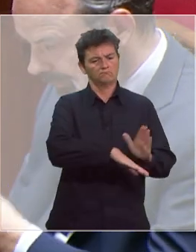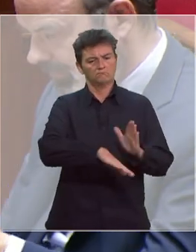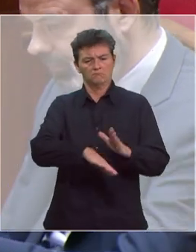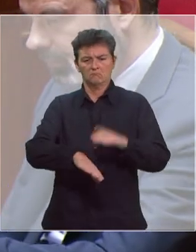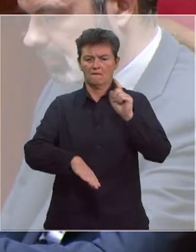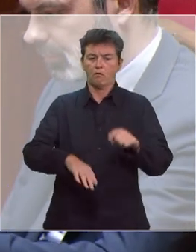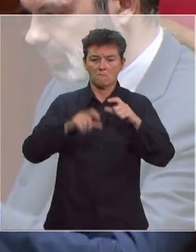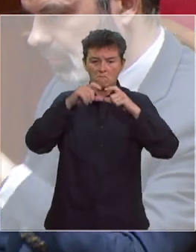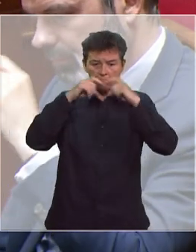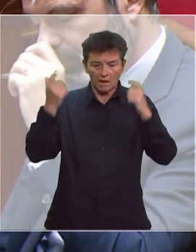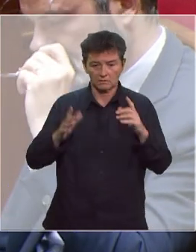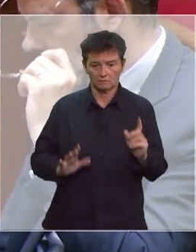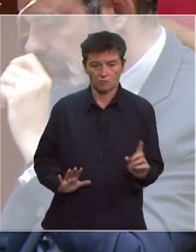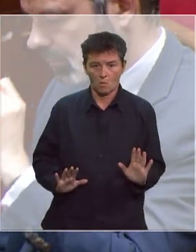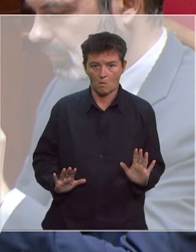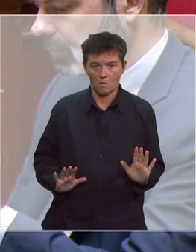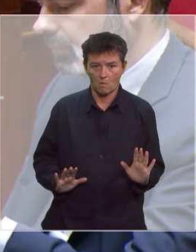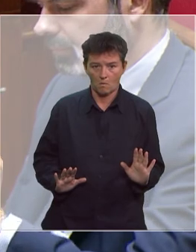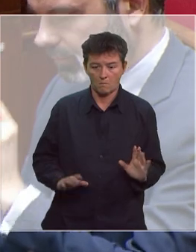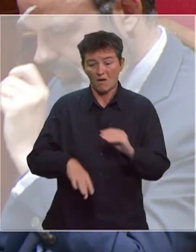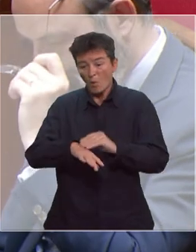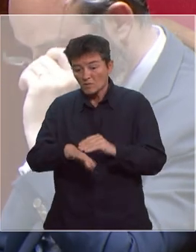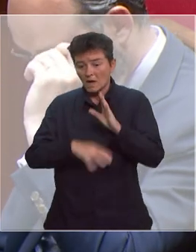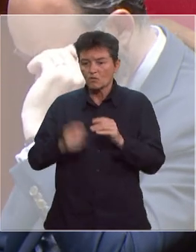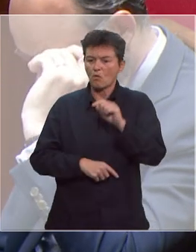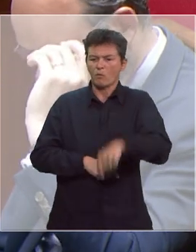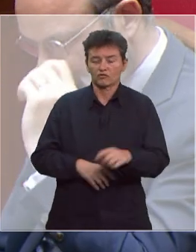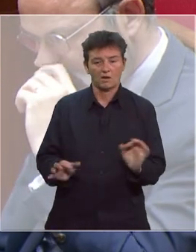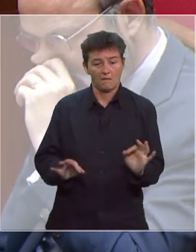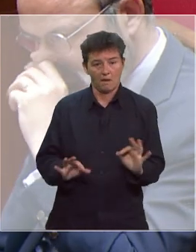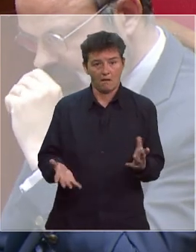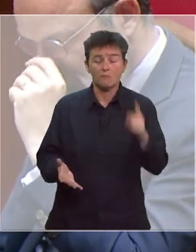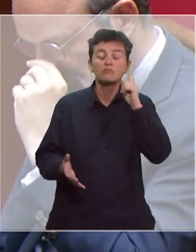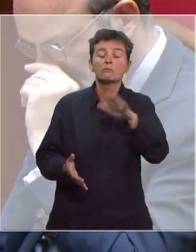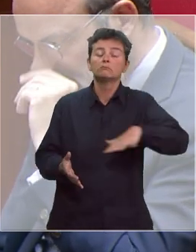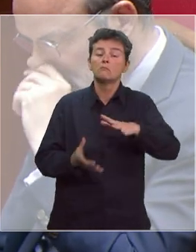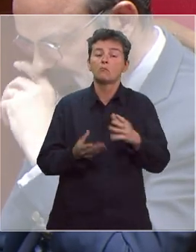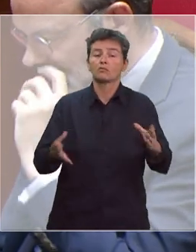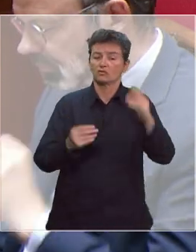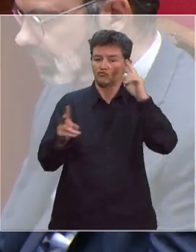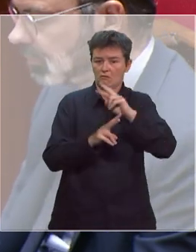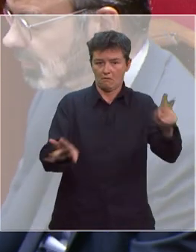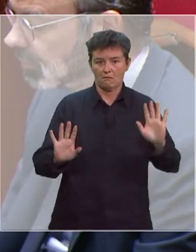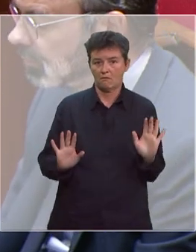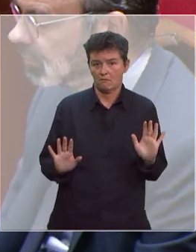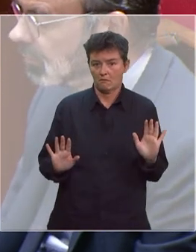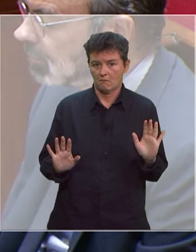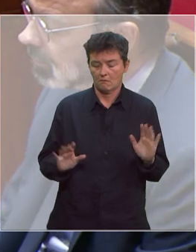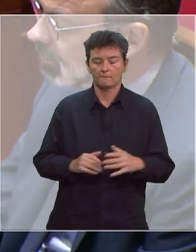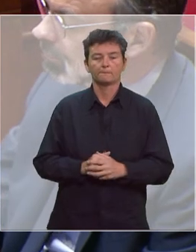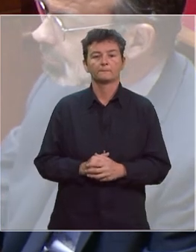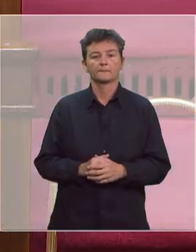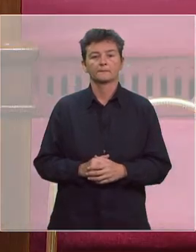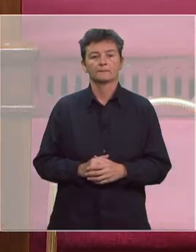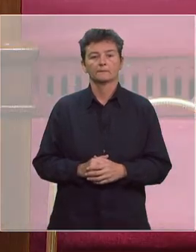masque, ni obligatoire, ni recommandée, en tout cas à ce stade, pour la population générale. Nous en restons, à à laquelle je vous parle,